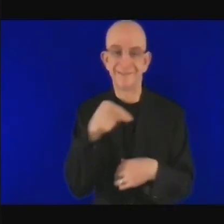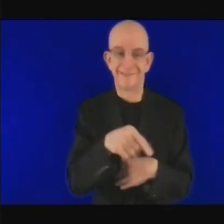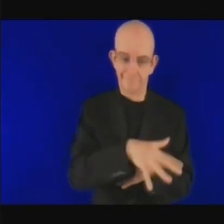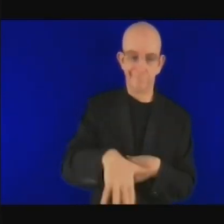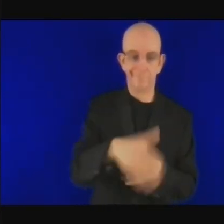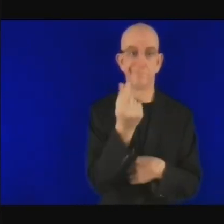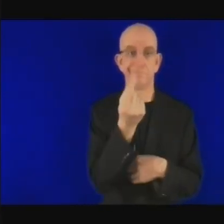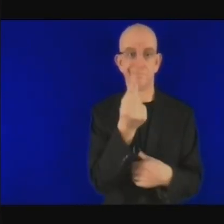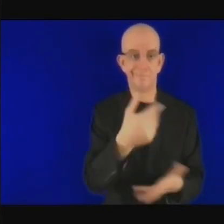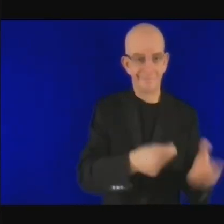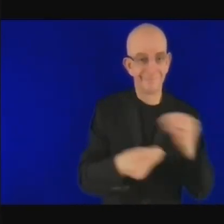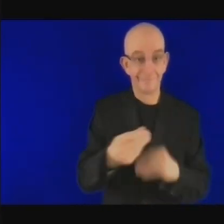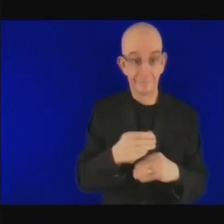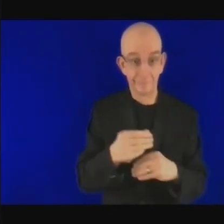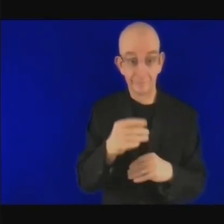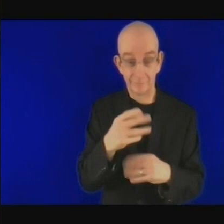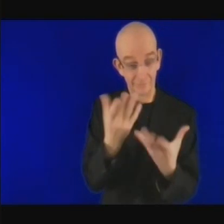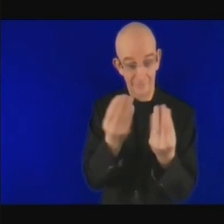passer au niveau international